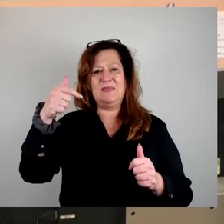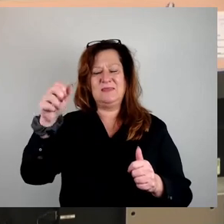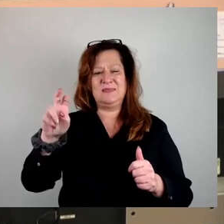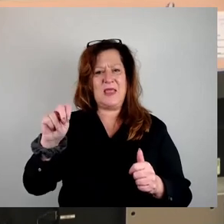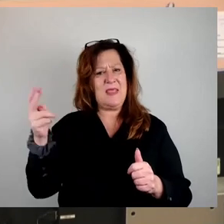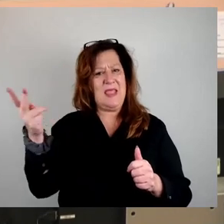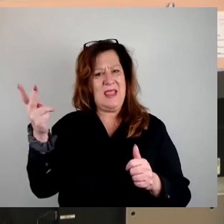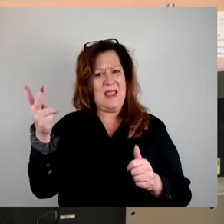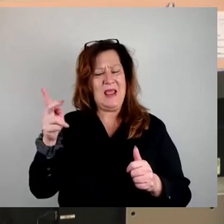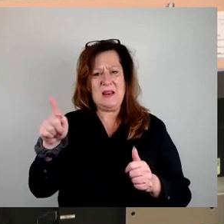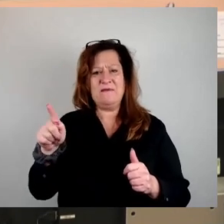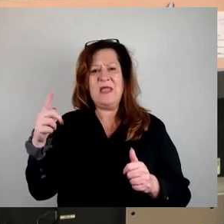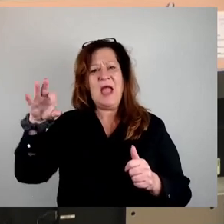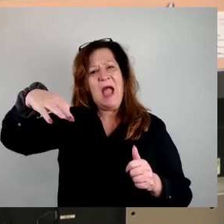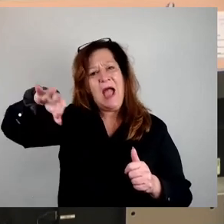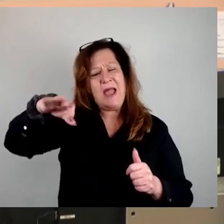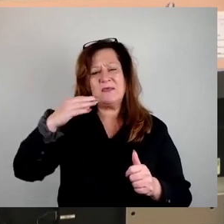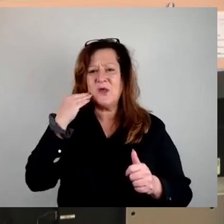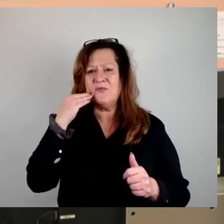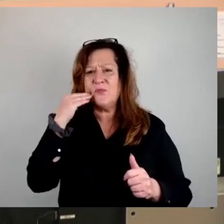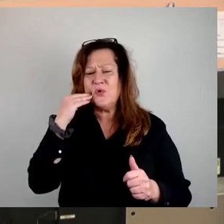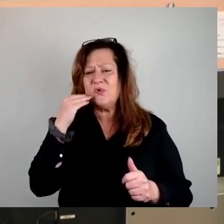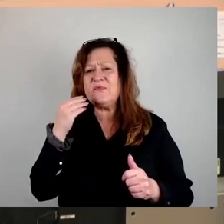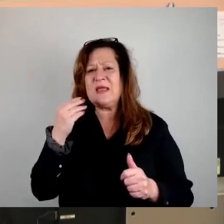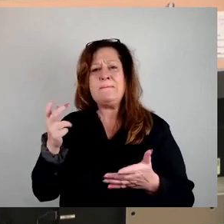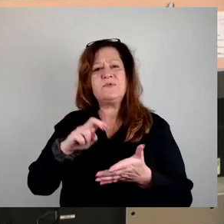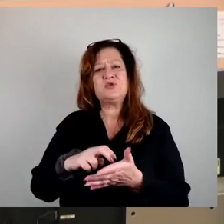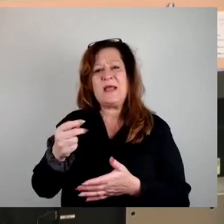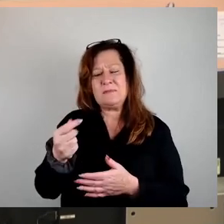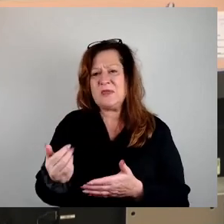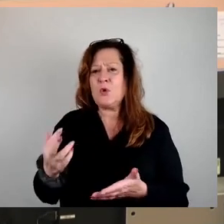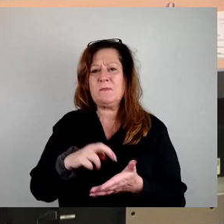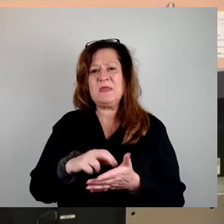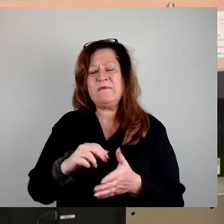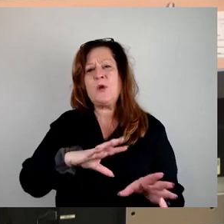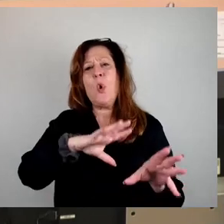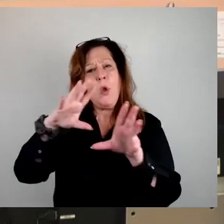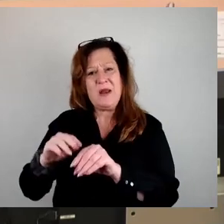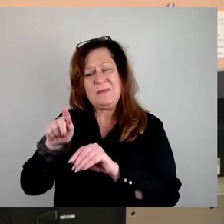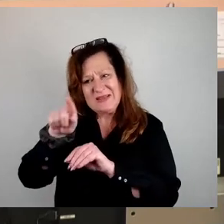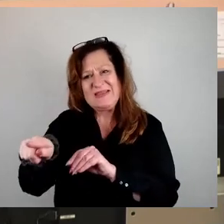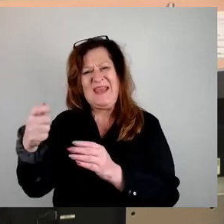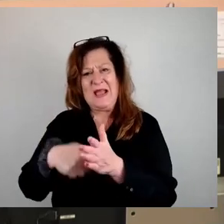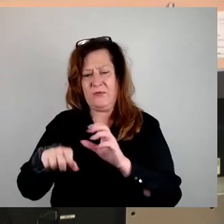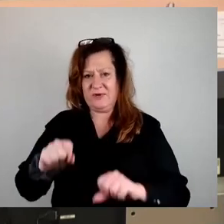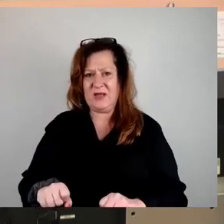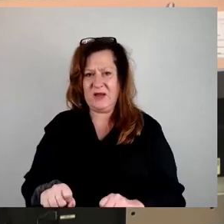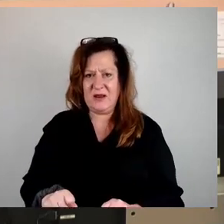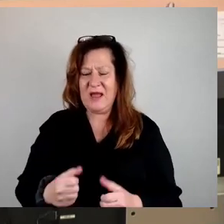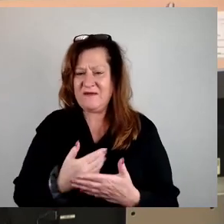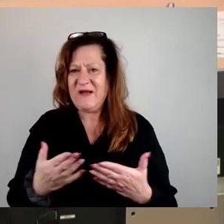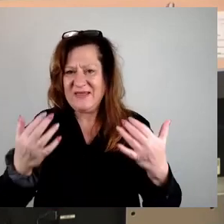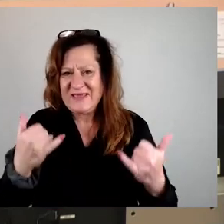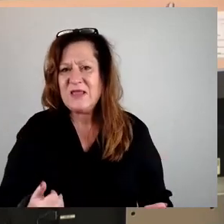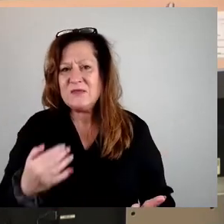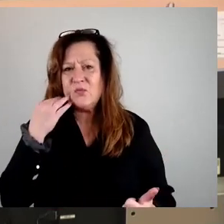Wohnungen an die Bestandsmieterinnen, Mieter, die die gerne übernehmen wollen, weiterverkaufen wollen. Ich bin bloß der Überzeugung, das, was wir jetzt von der Vonovia ankaufen, ist